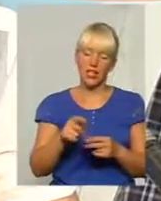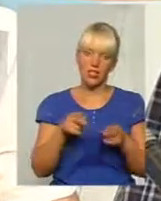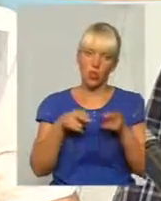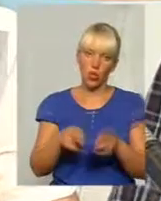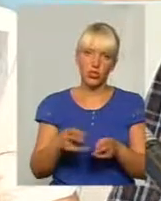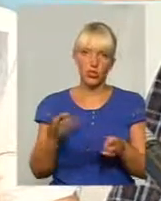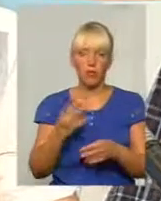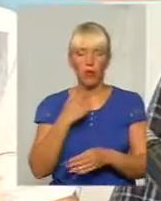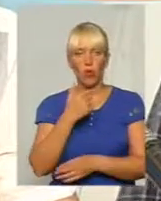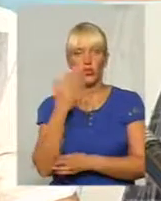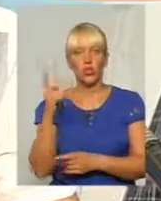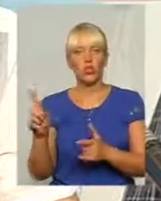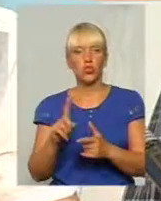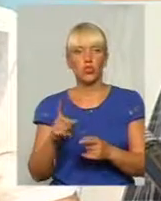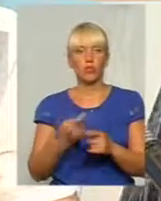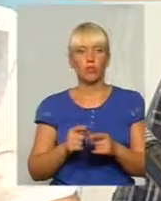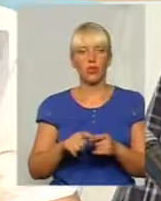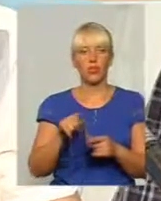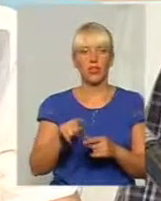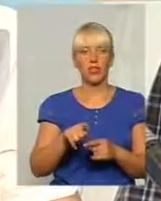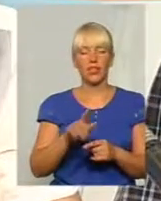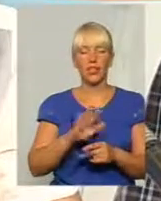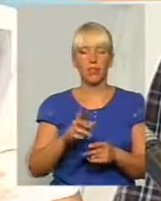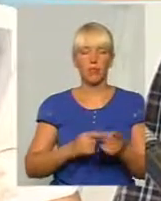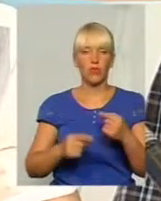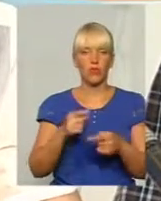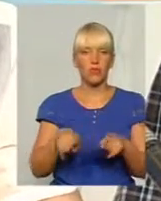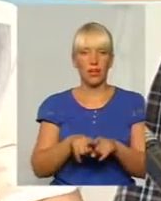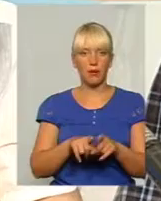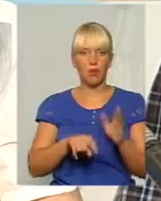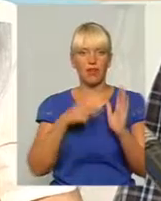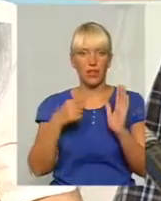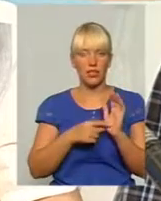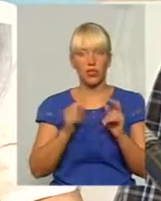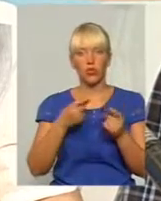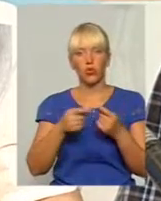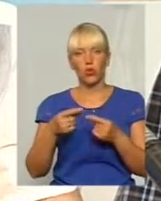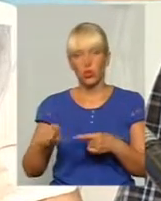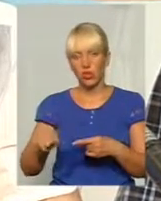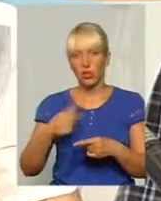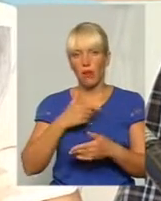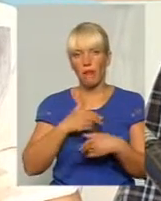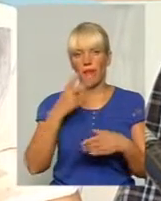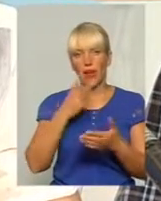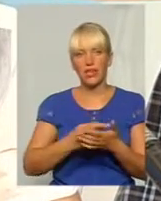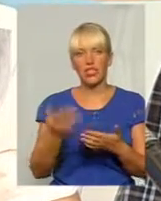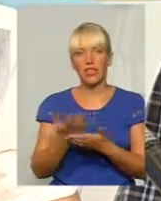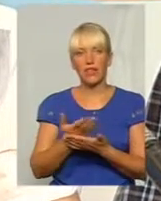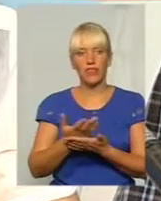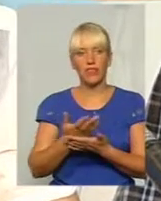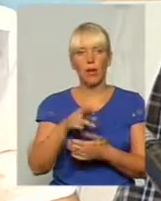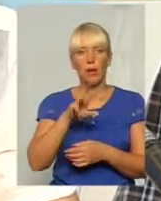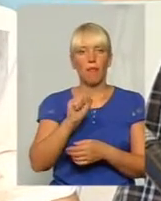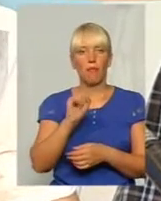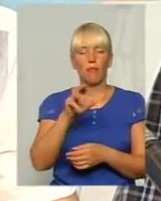голосувати, аби до них не перейшли цим же питанням. А щодо іншого, ну, ми вже бачили фільм про Ігора